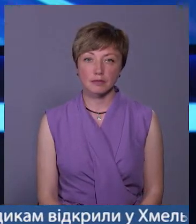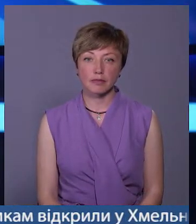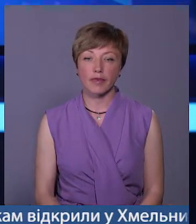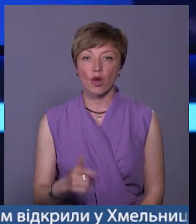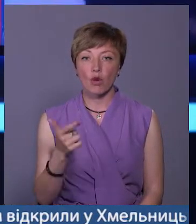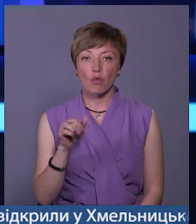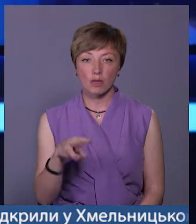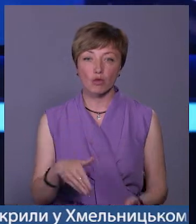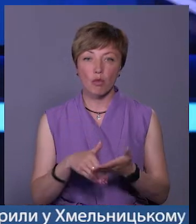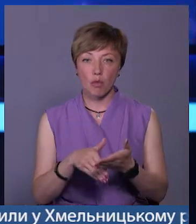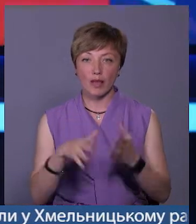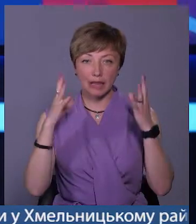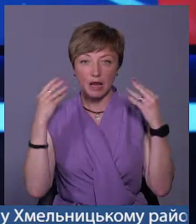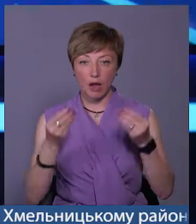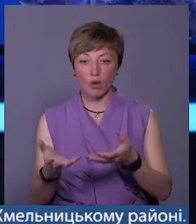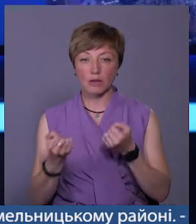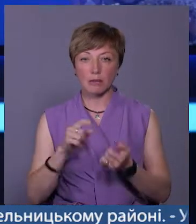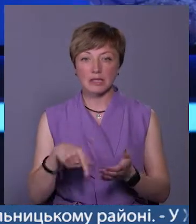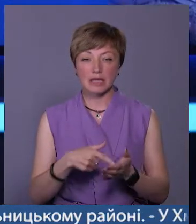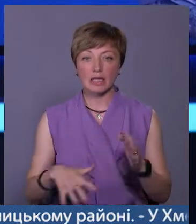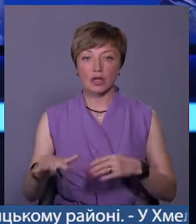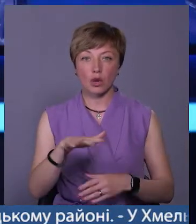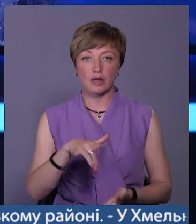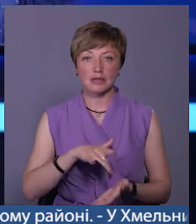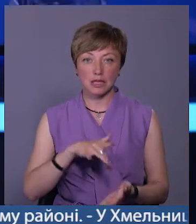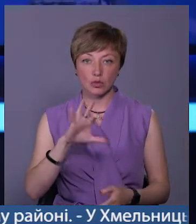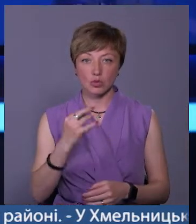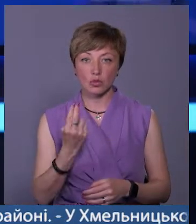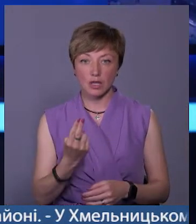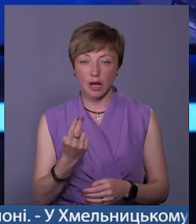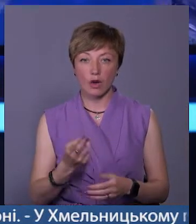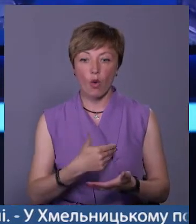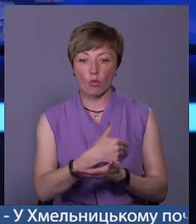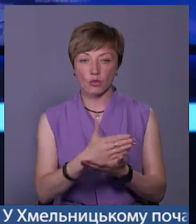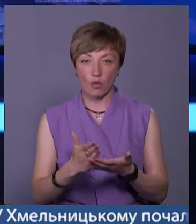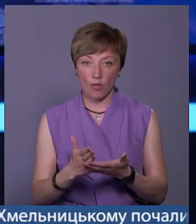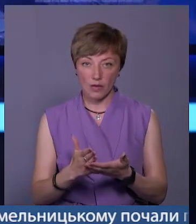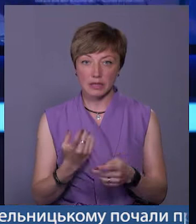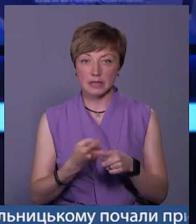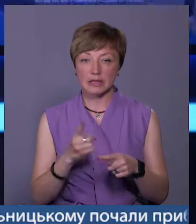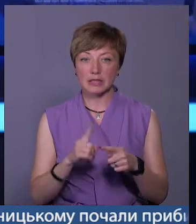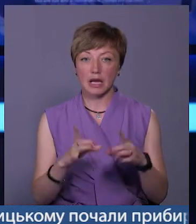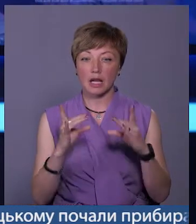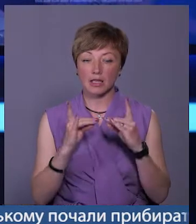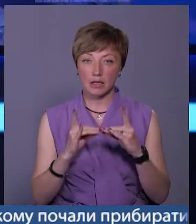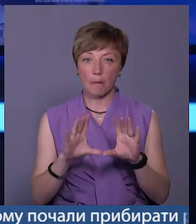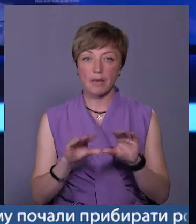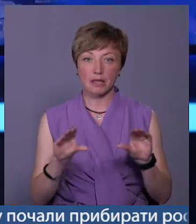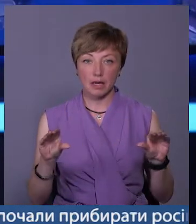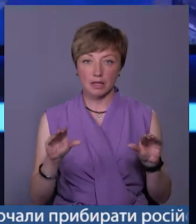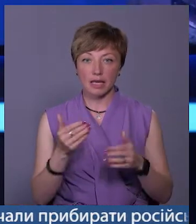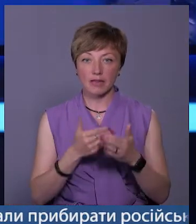Гуманітарну допомогу з Нідерландів отримав міський територіальний центр соціального обслуговування. Це ліжка, матраци,